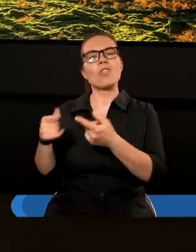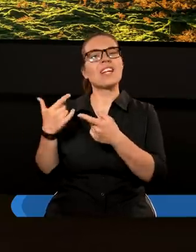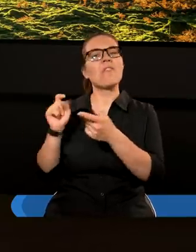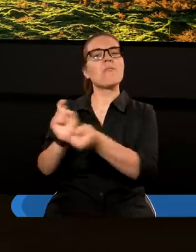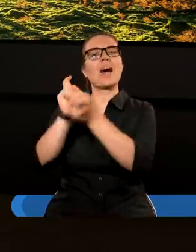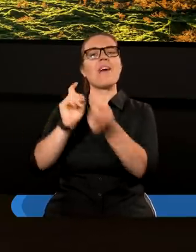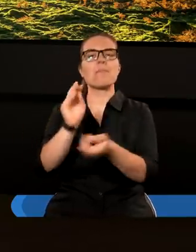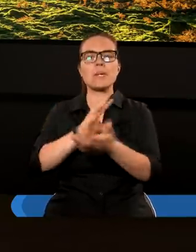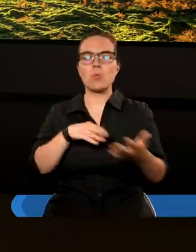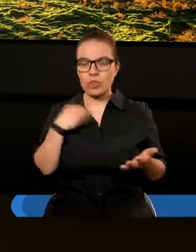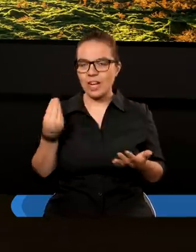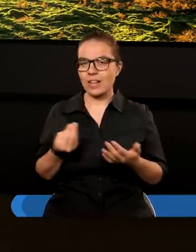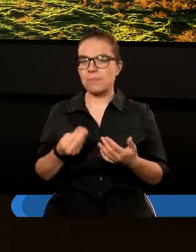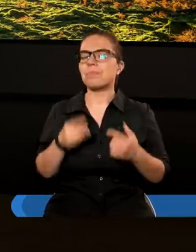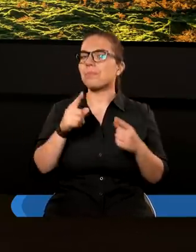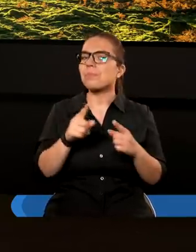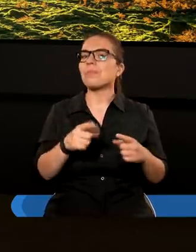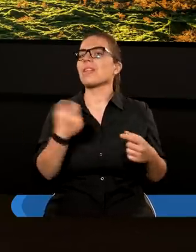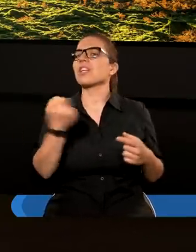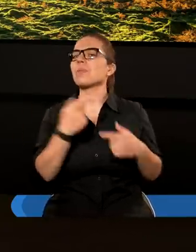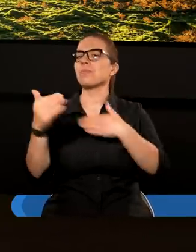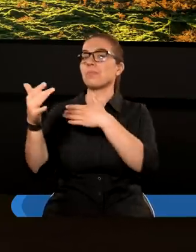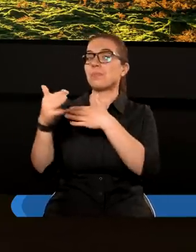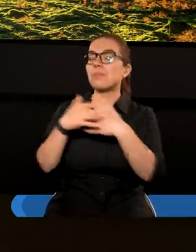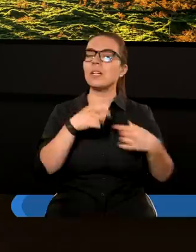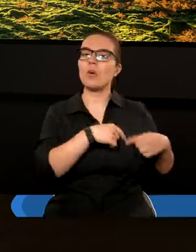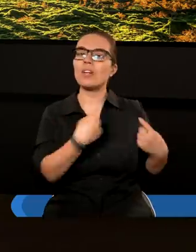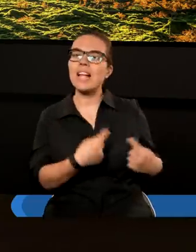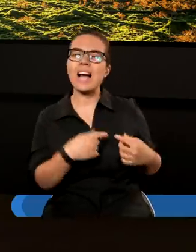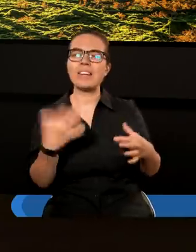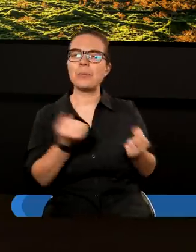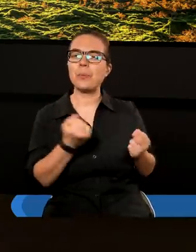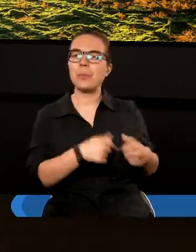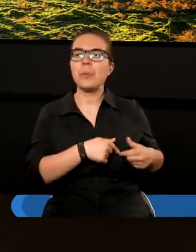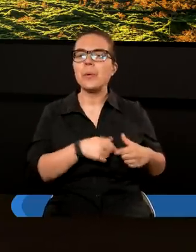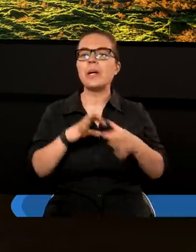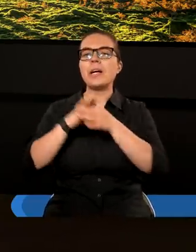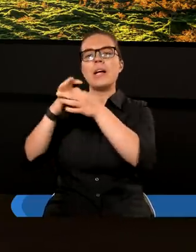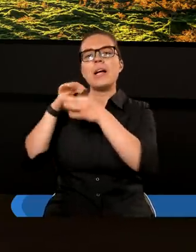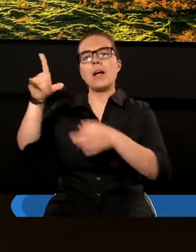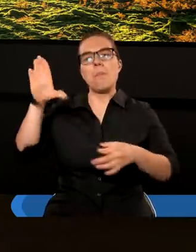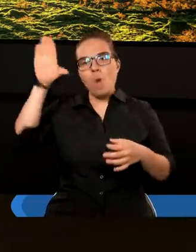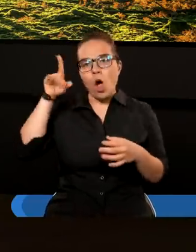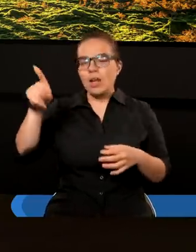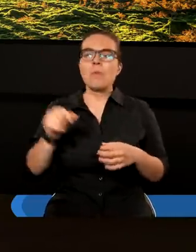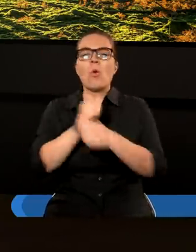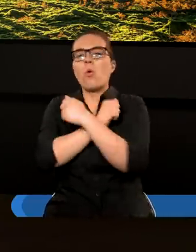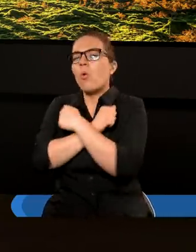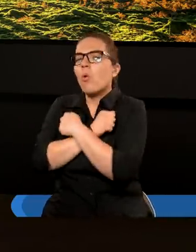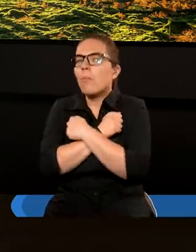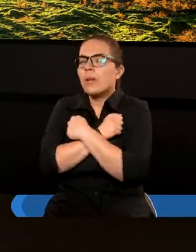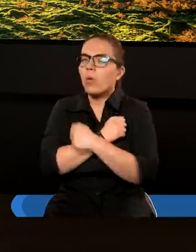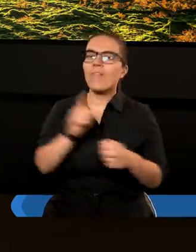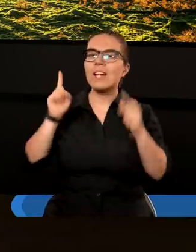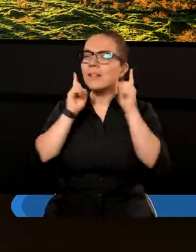Niewątpliwie przylgnięcie całym sercem do prawdy, umiłowanie prawdy, będzie najlepszym zabezpieczeniem przed